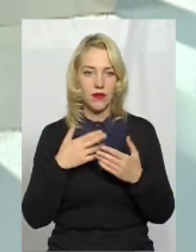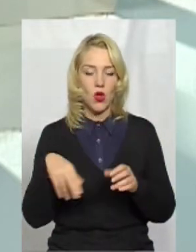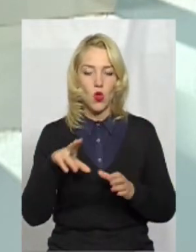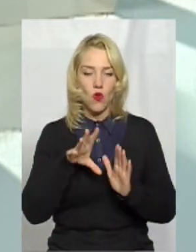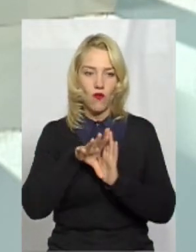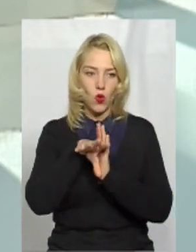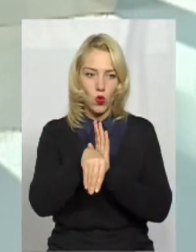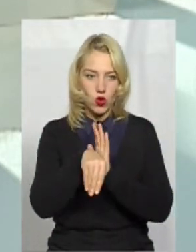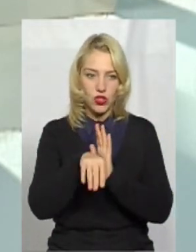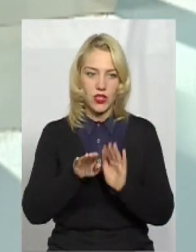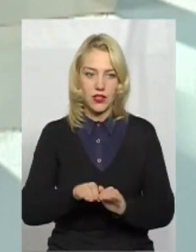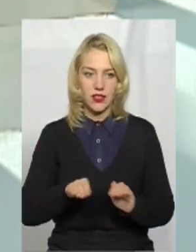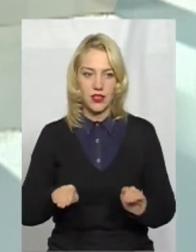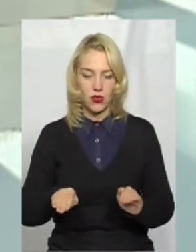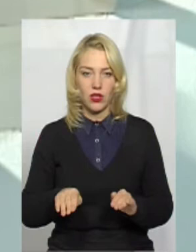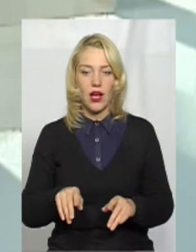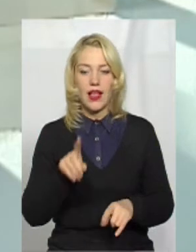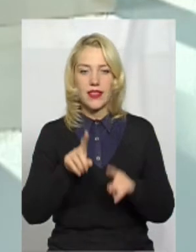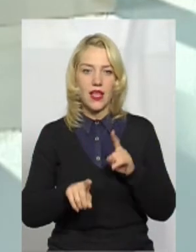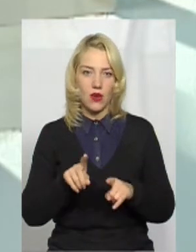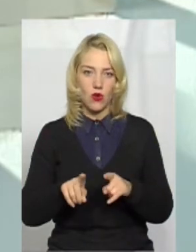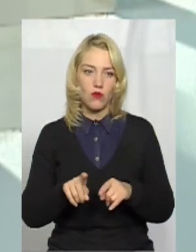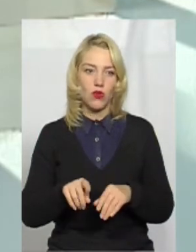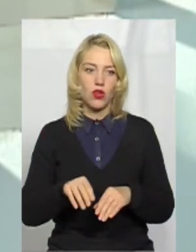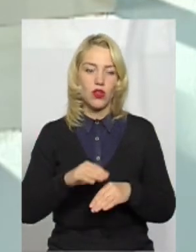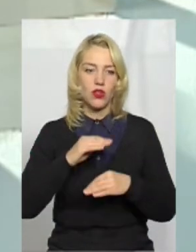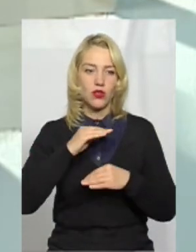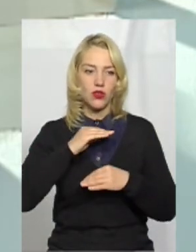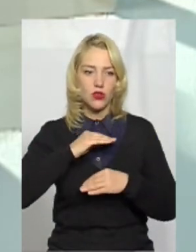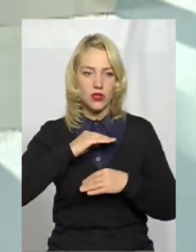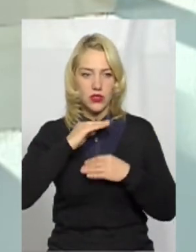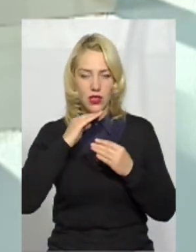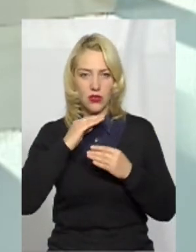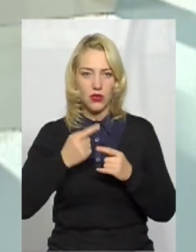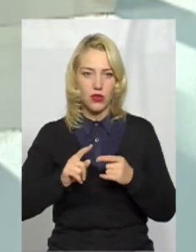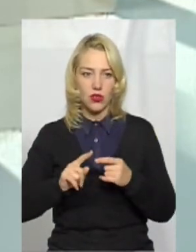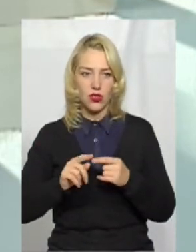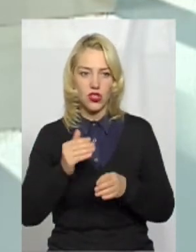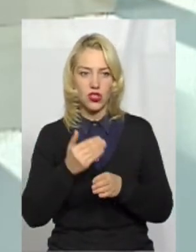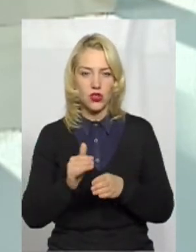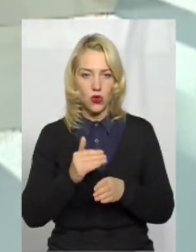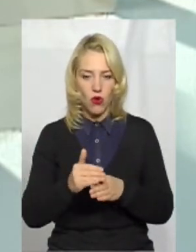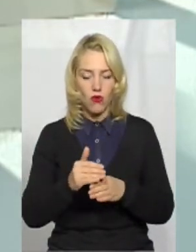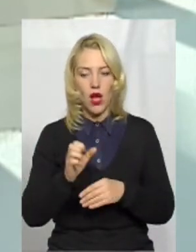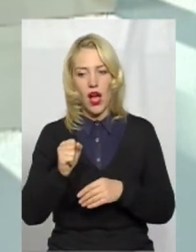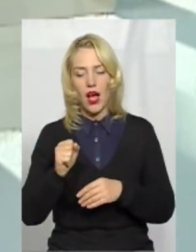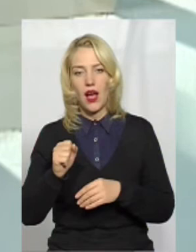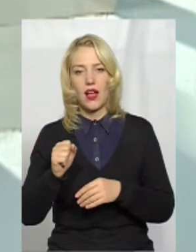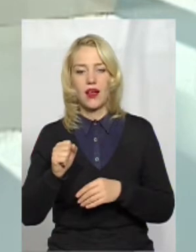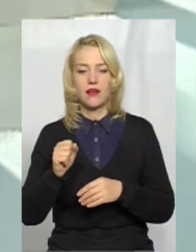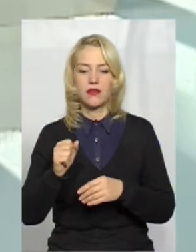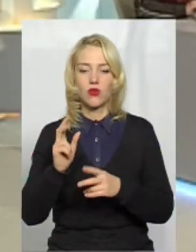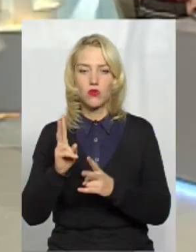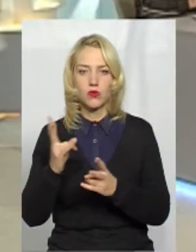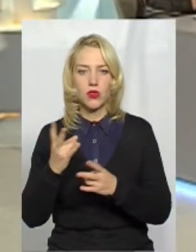включення діток. Тому що декому достатньо часткової інтеграції, і декому потрібна повна інклюзія. А